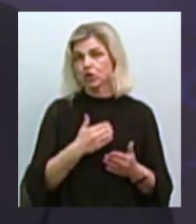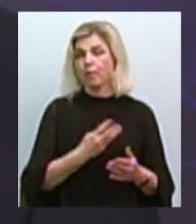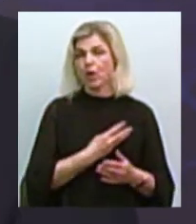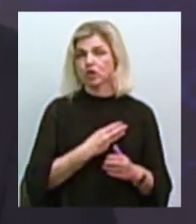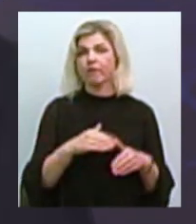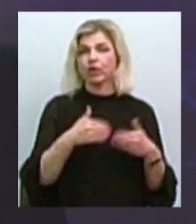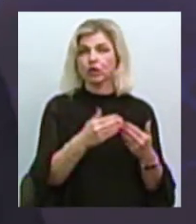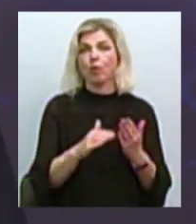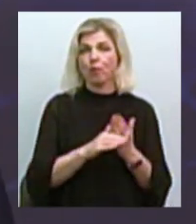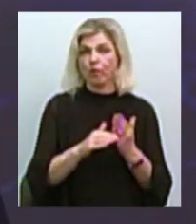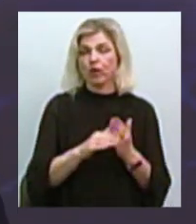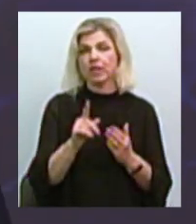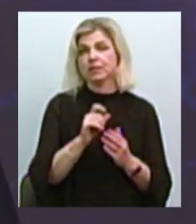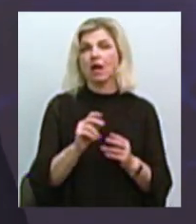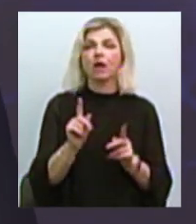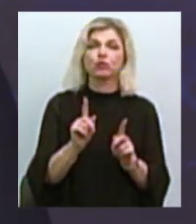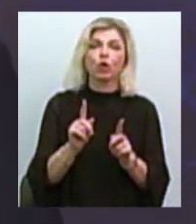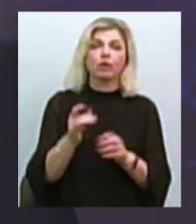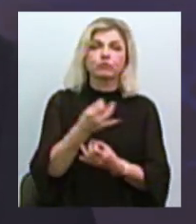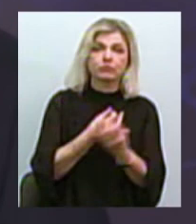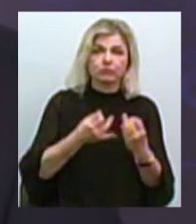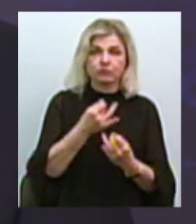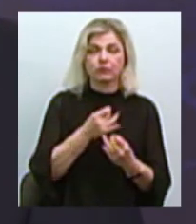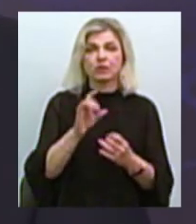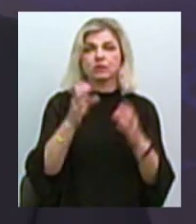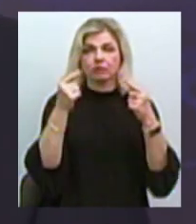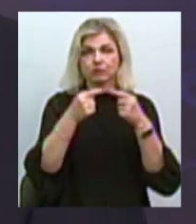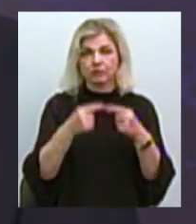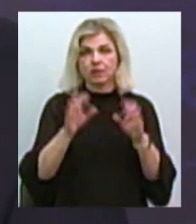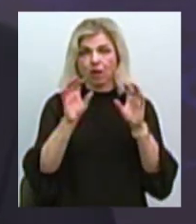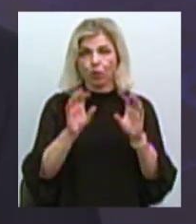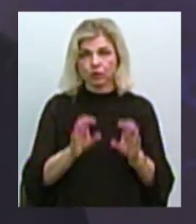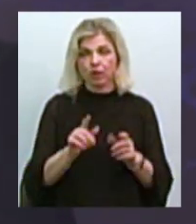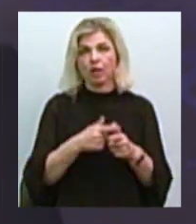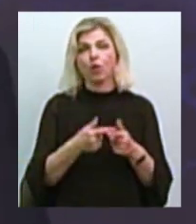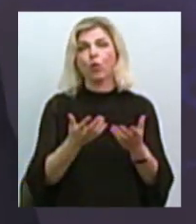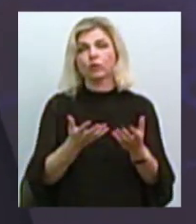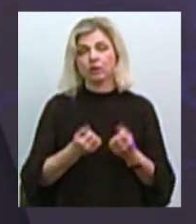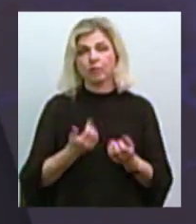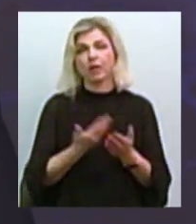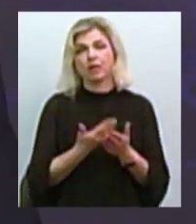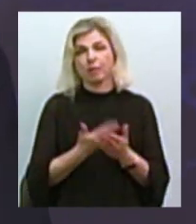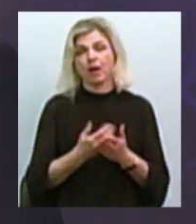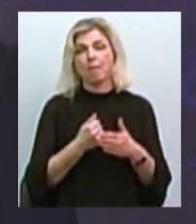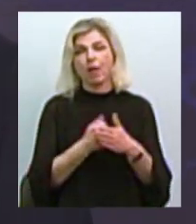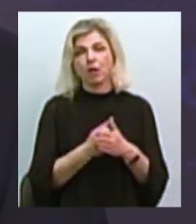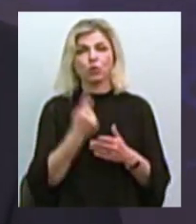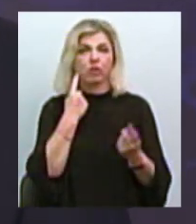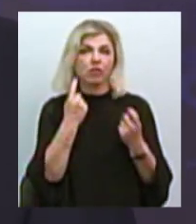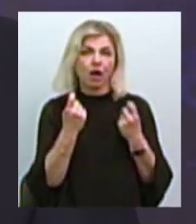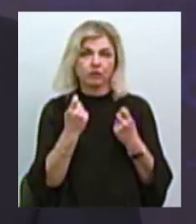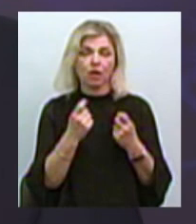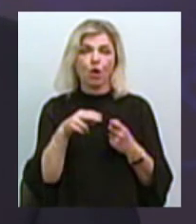з Дома за допомогою, за методичною, за консультацією згідно з діючим законодавством, чи отримати, наприклад, базу даних нашу